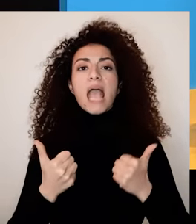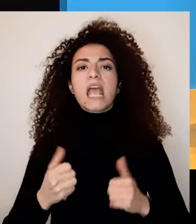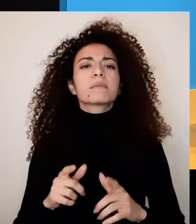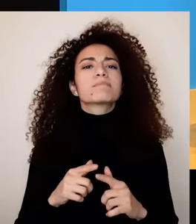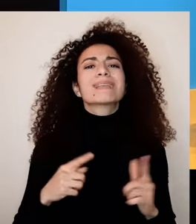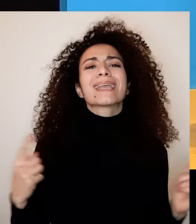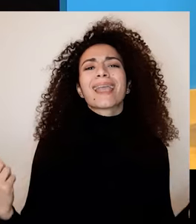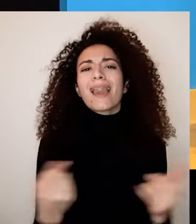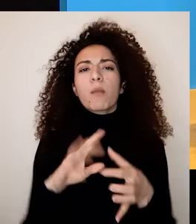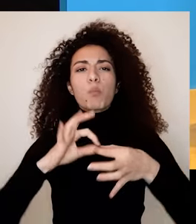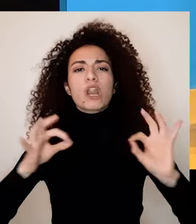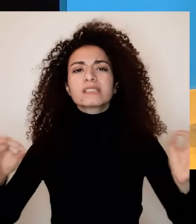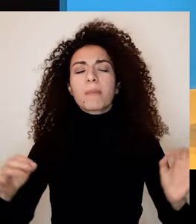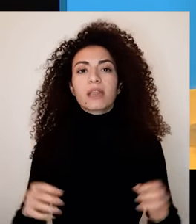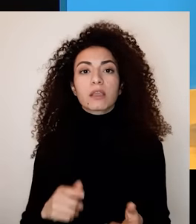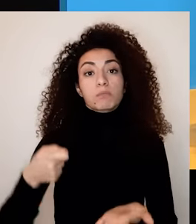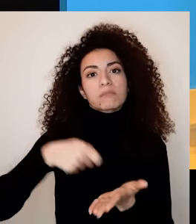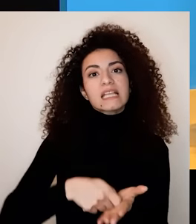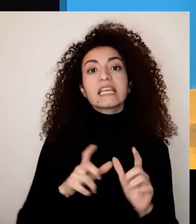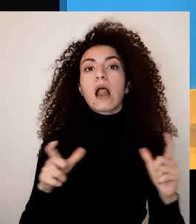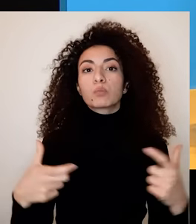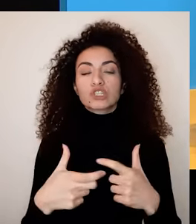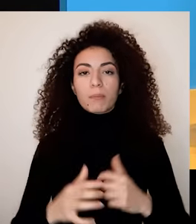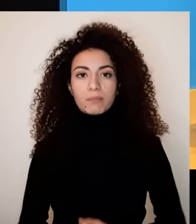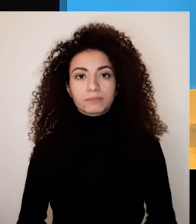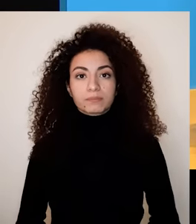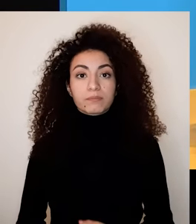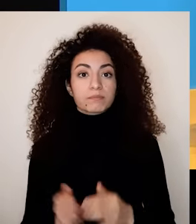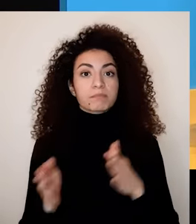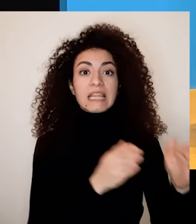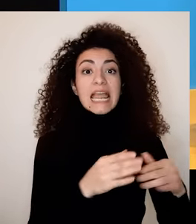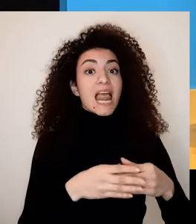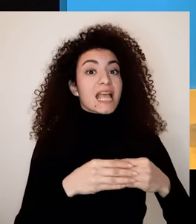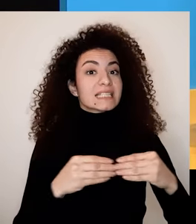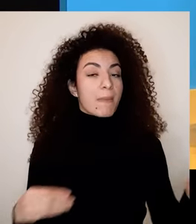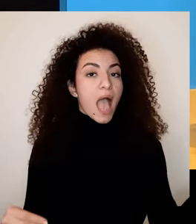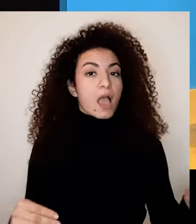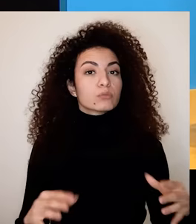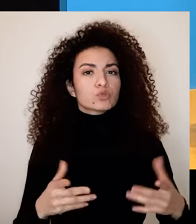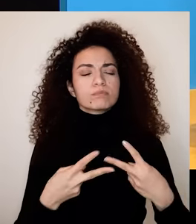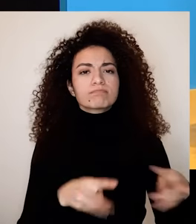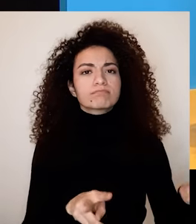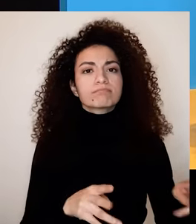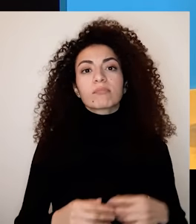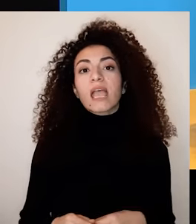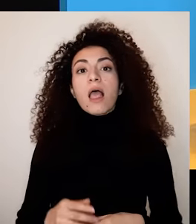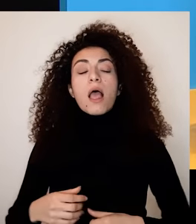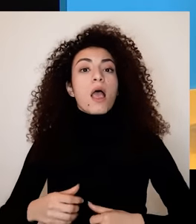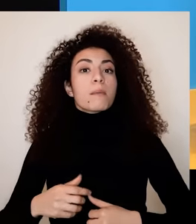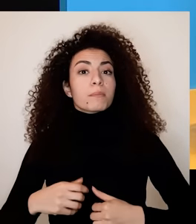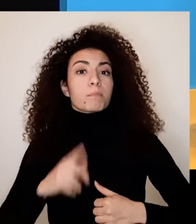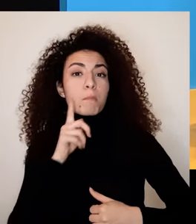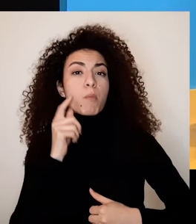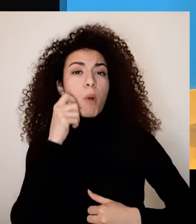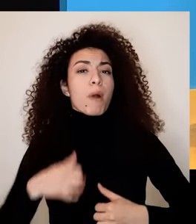أنواع المؤسسات وإنه يقدروا يأثروا على المجتمع أما السماح بيعود للرسائل اللي وصلت من الأهل واللي